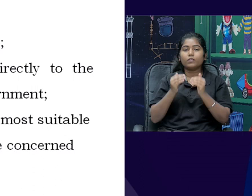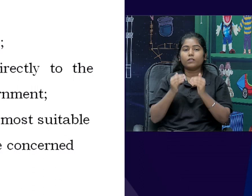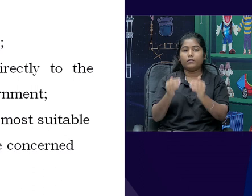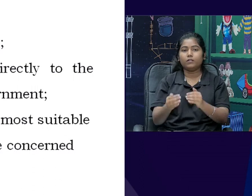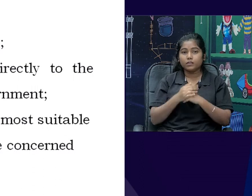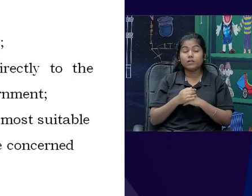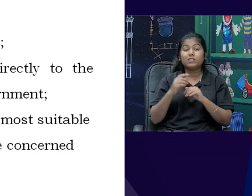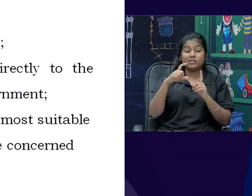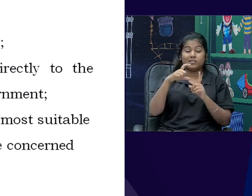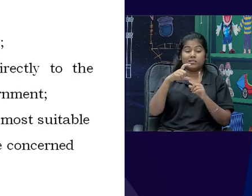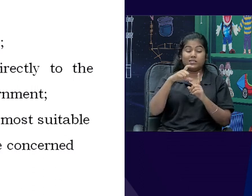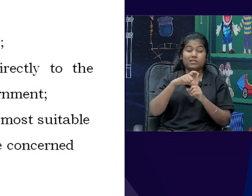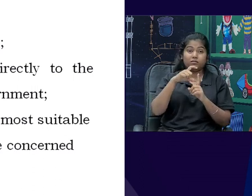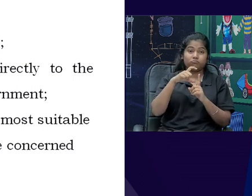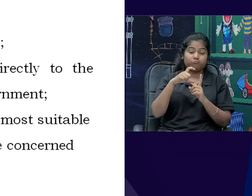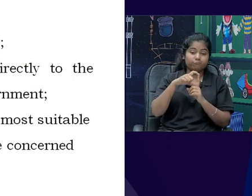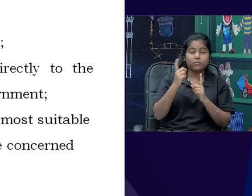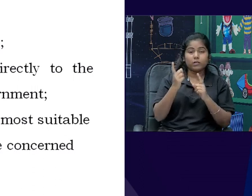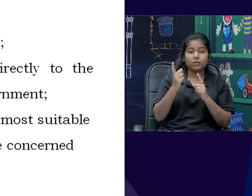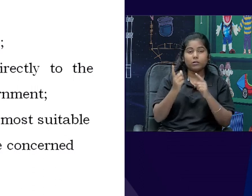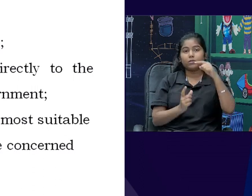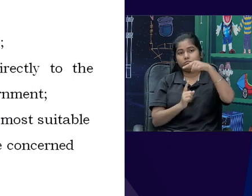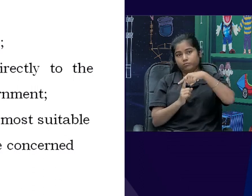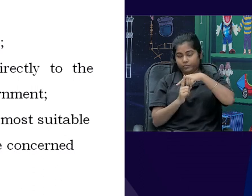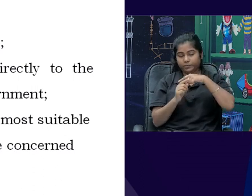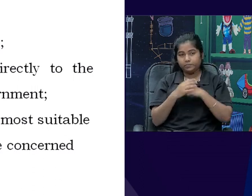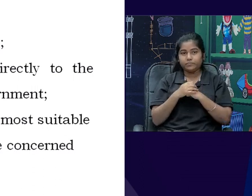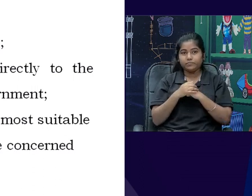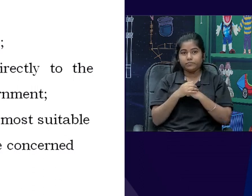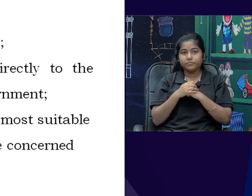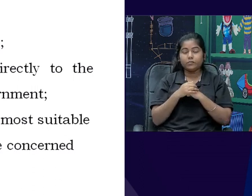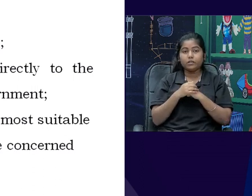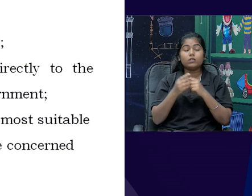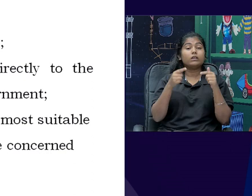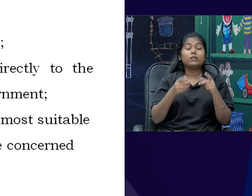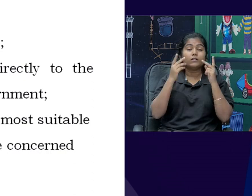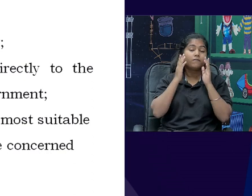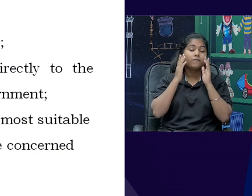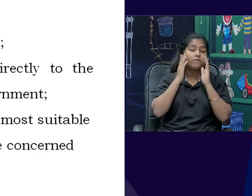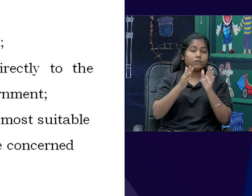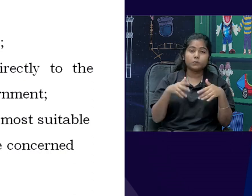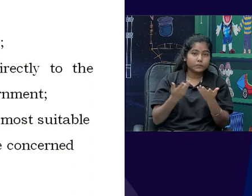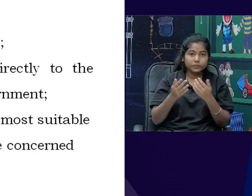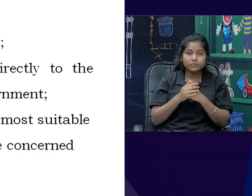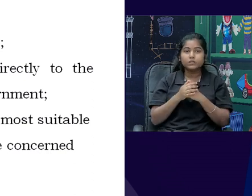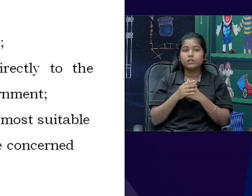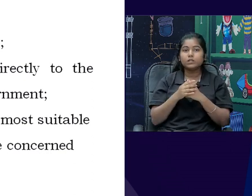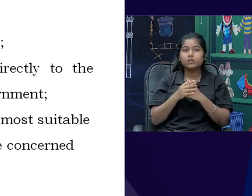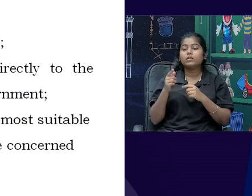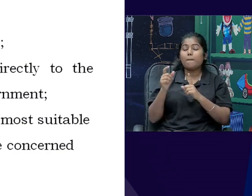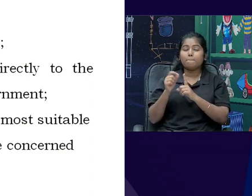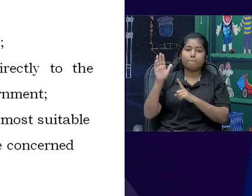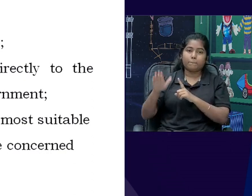merits of departmental undertaking के, तो यह जो है, it facilitates the parliament to exercise effective control,